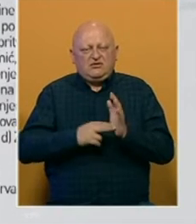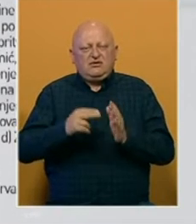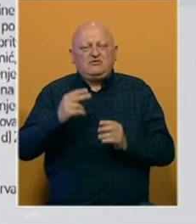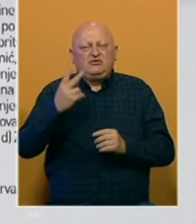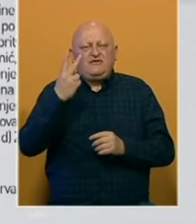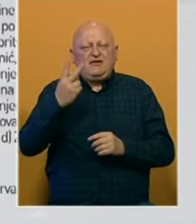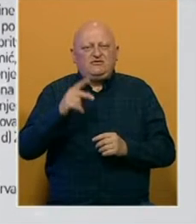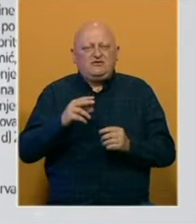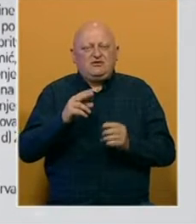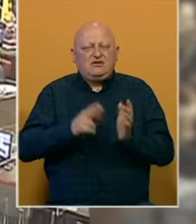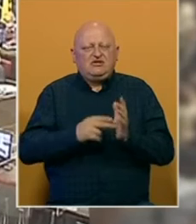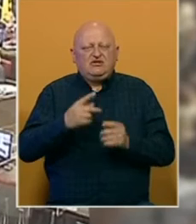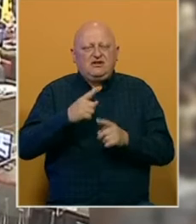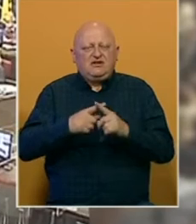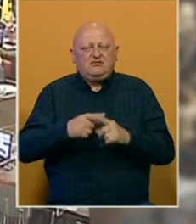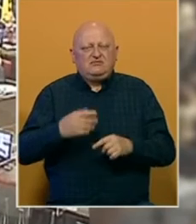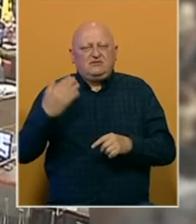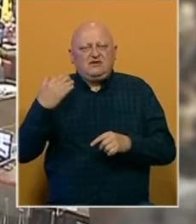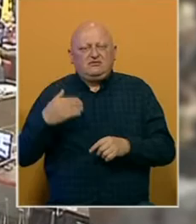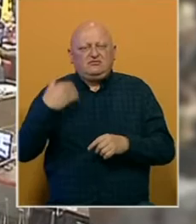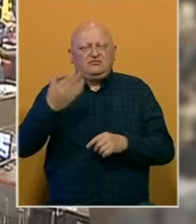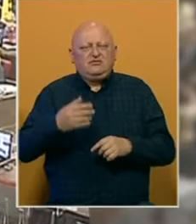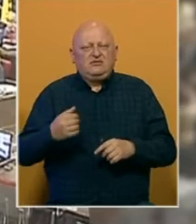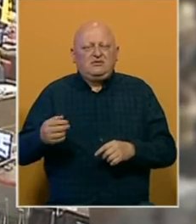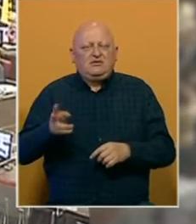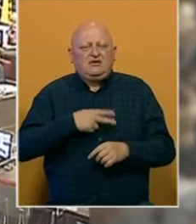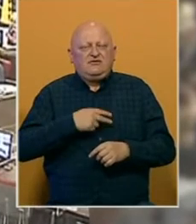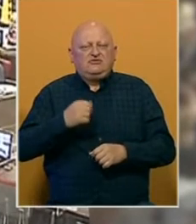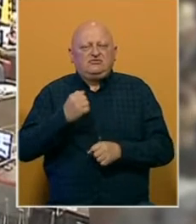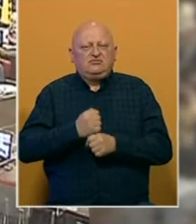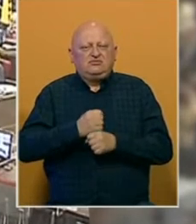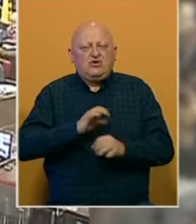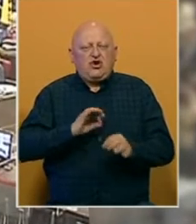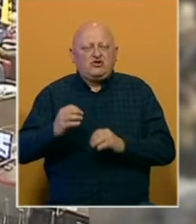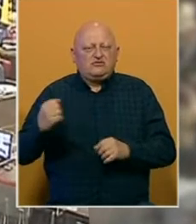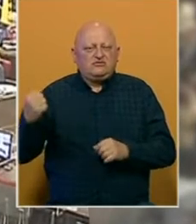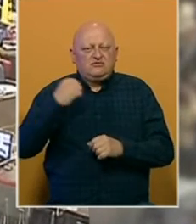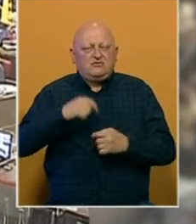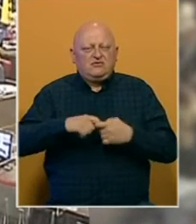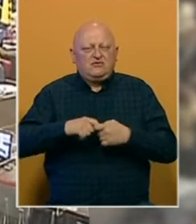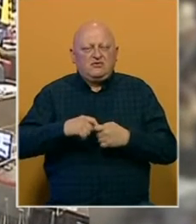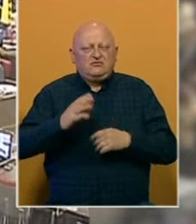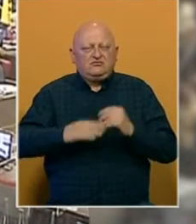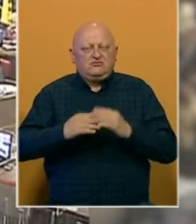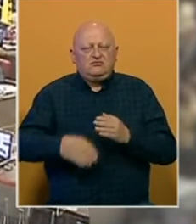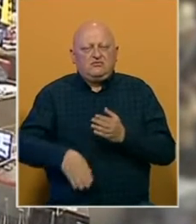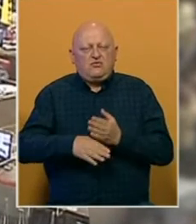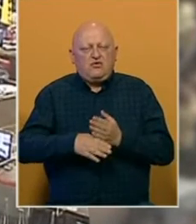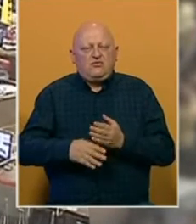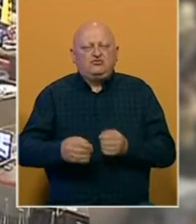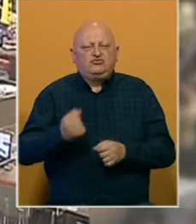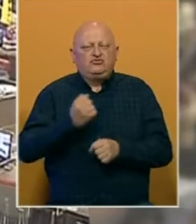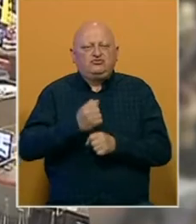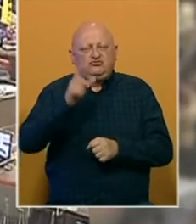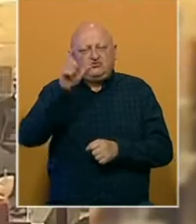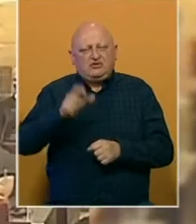Šuveljovića i Neđada Hrvata. Na teretim se stavljaju krivična dijela organizovani kriminal u vezi sa krivičnim dijelima, pomoć počinijocu